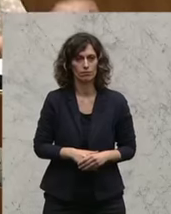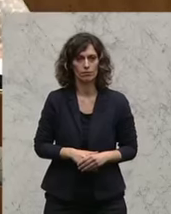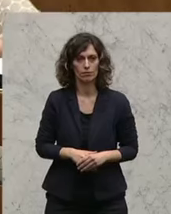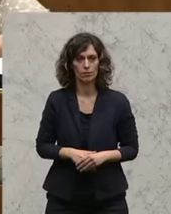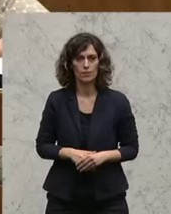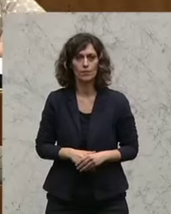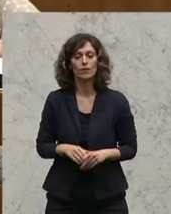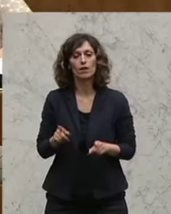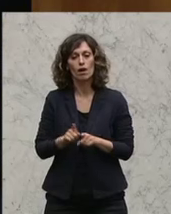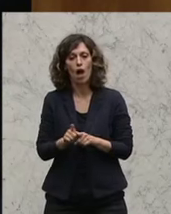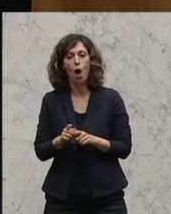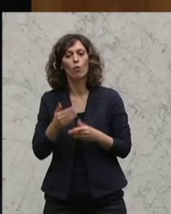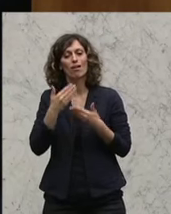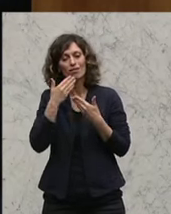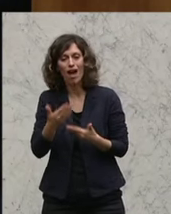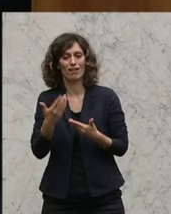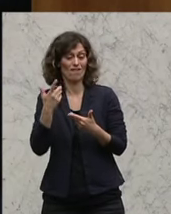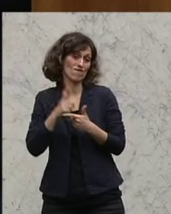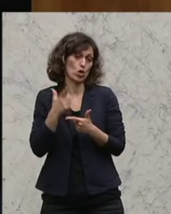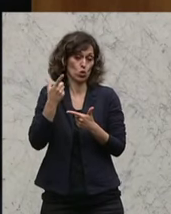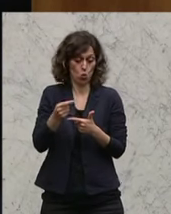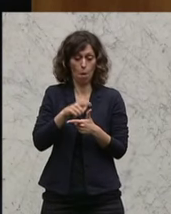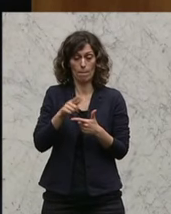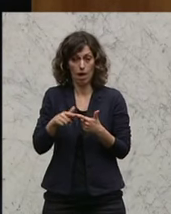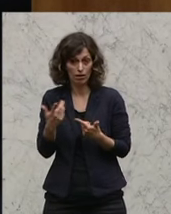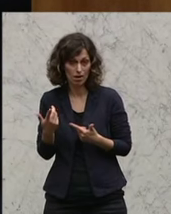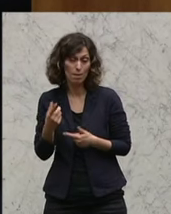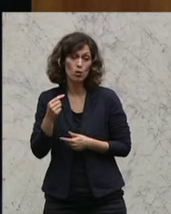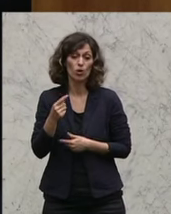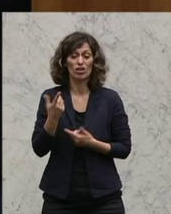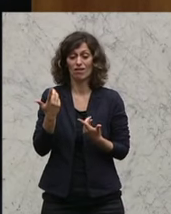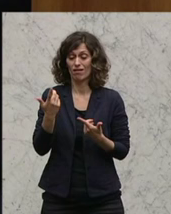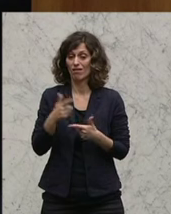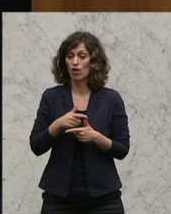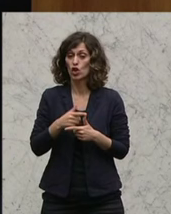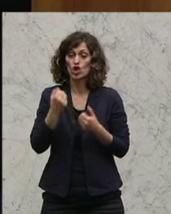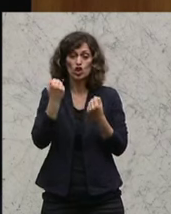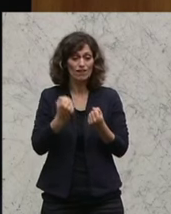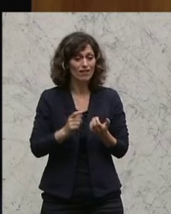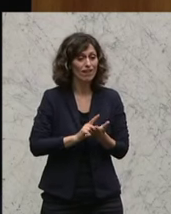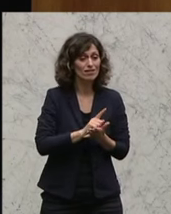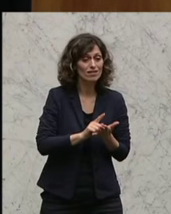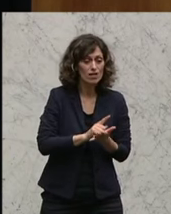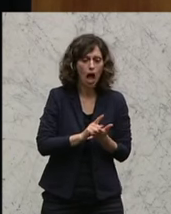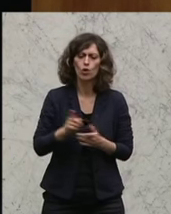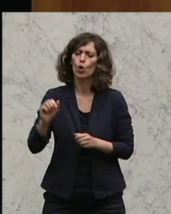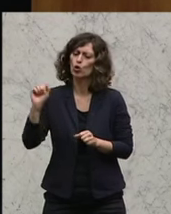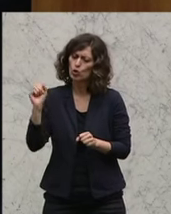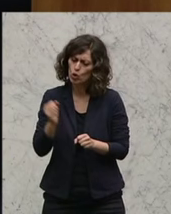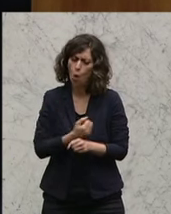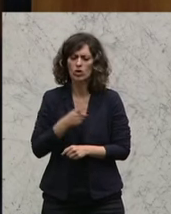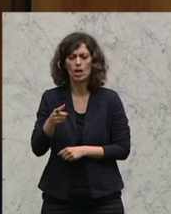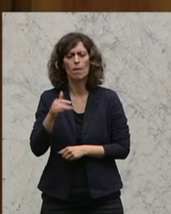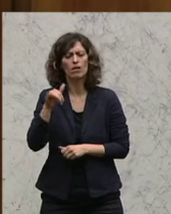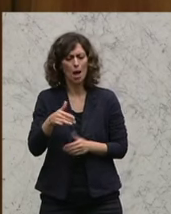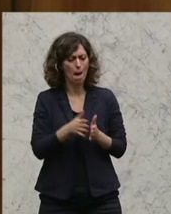Ein Dankeschön in zweifacher Hinsicht, sie auch in schwierigen Zeiten sich immer wieder vor ihre Mitarbeiterinnen und Mitarbeiter